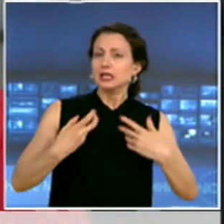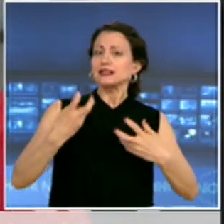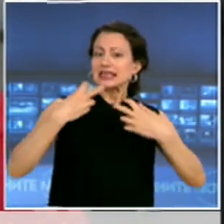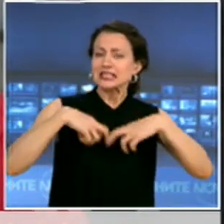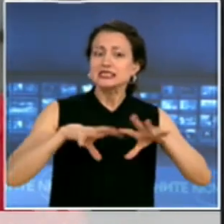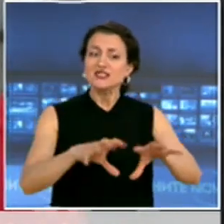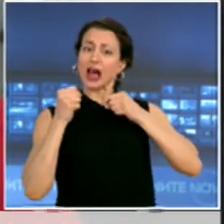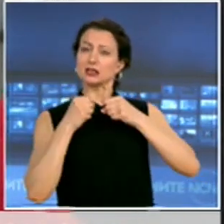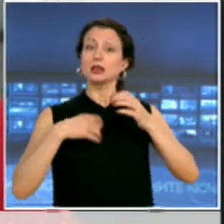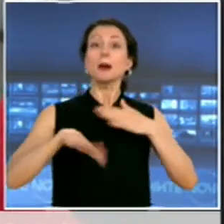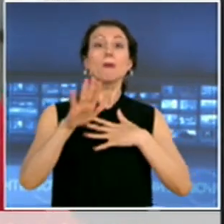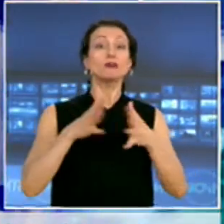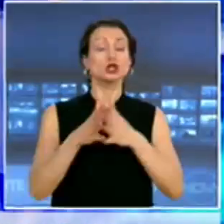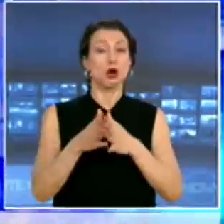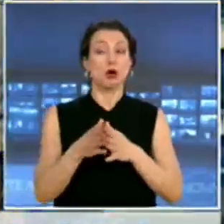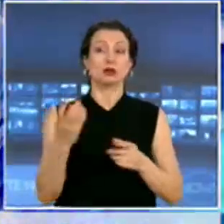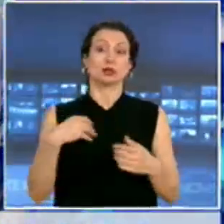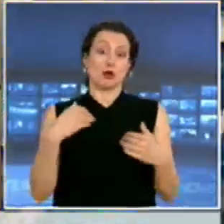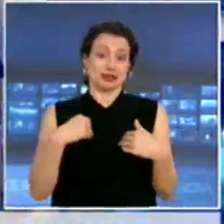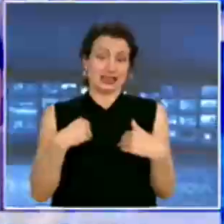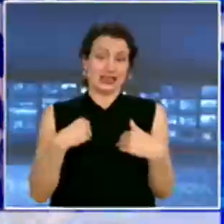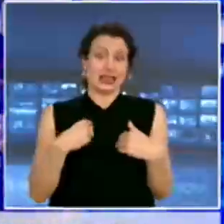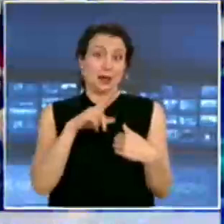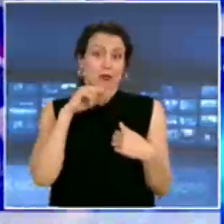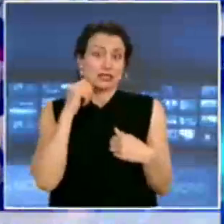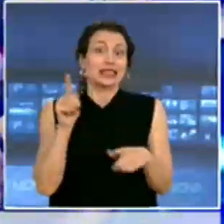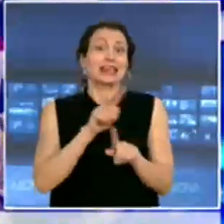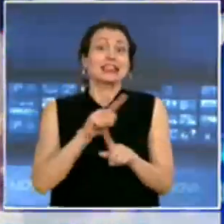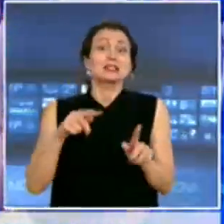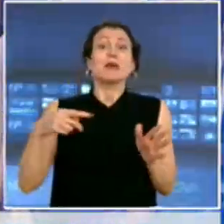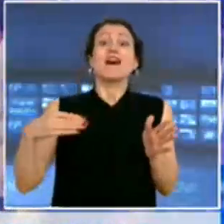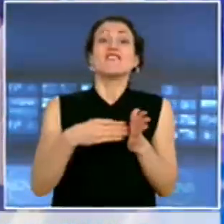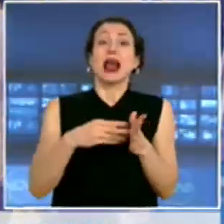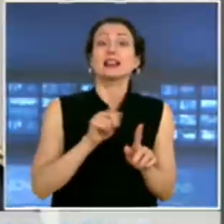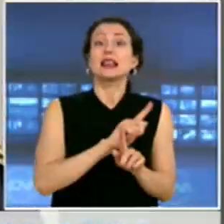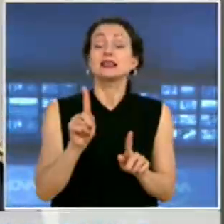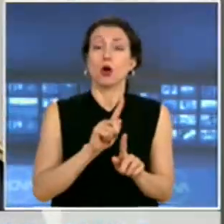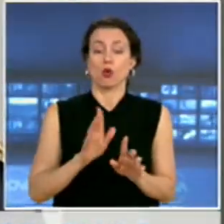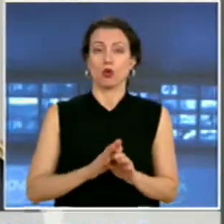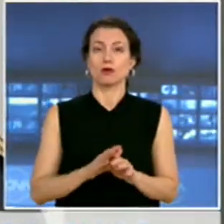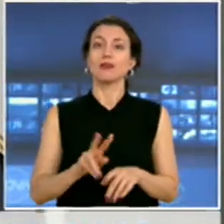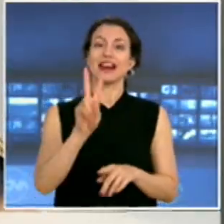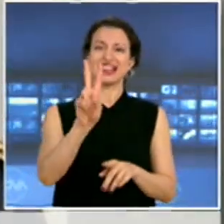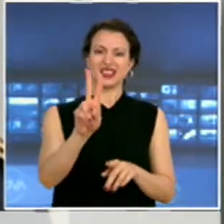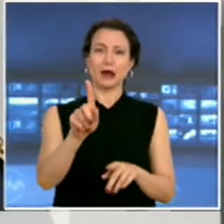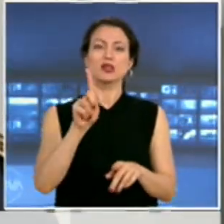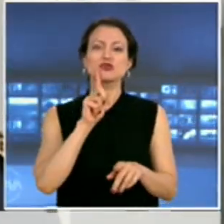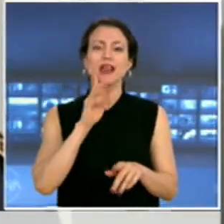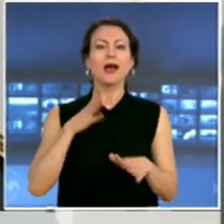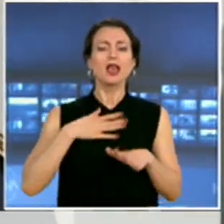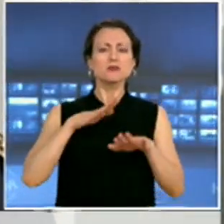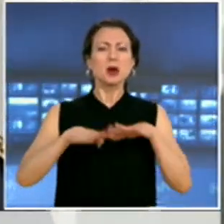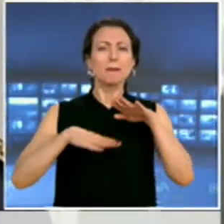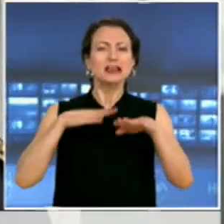българската полиция не е враг на никого. От Мевере разкриха и профилът на задържаните. Двама човека са с криминални регистрации. Една много